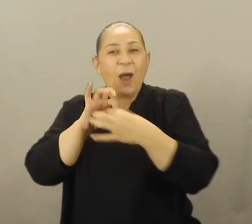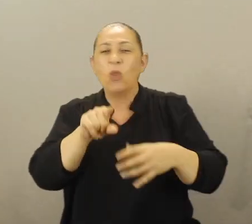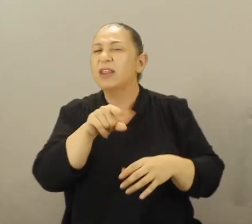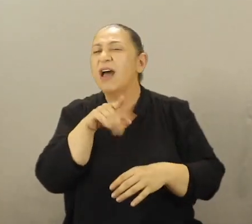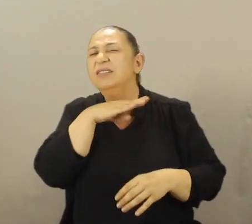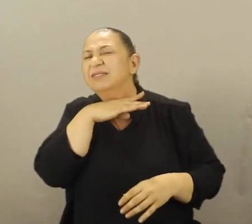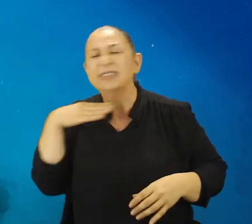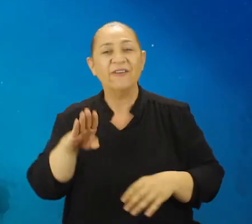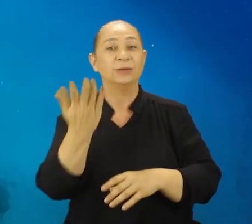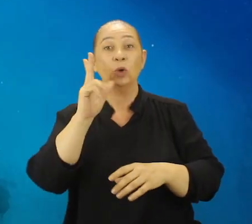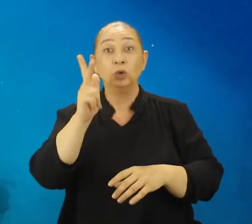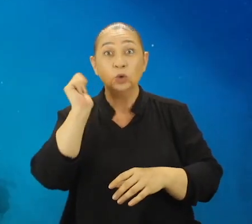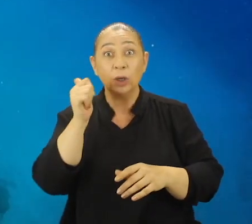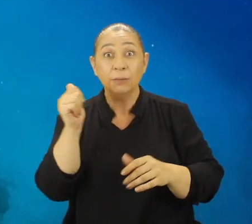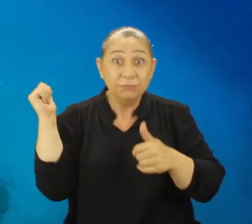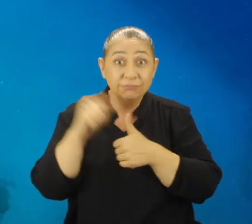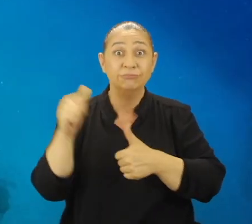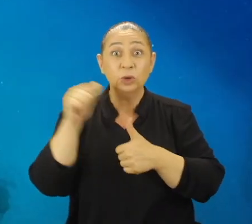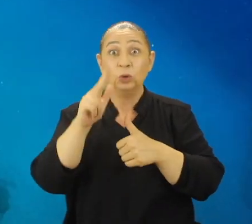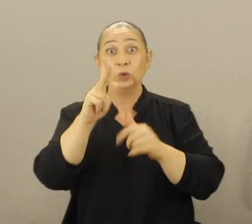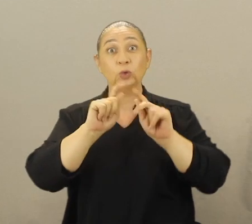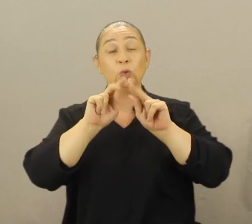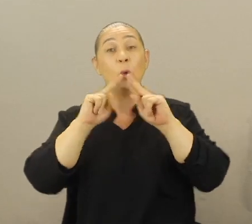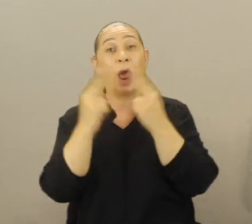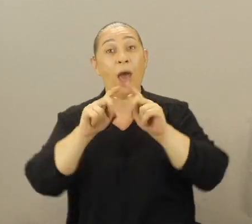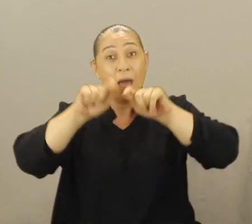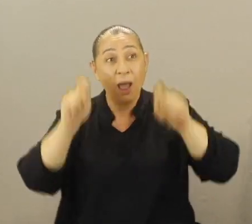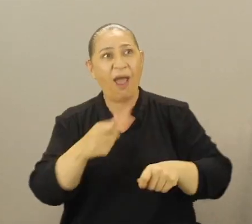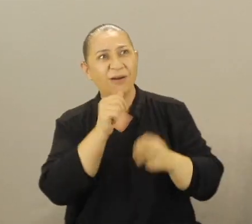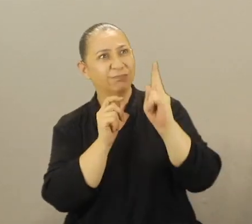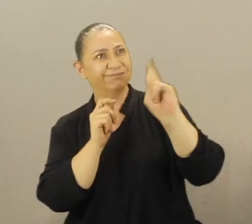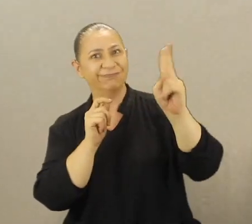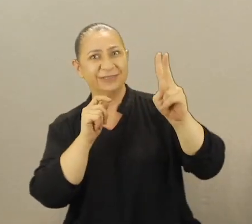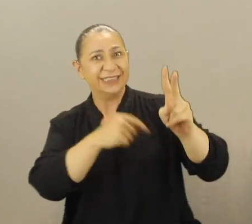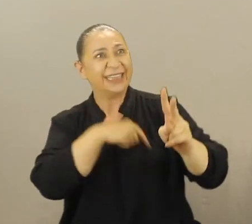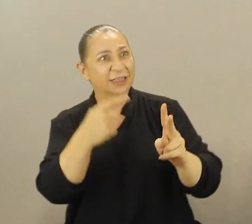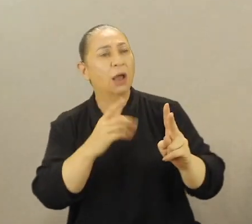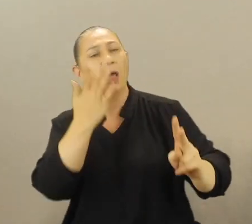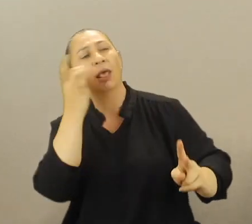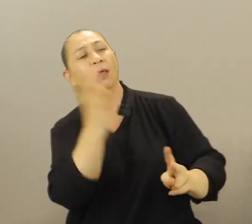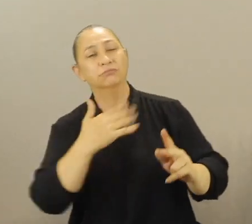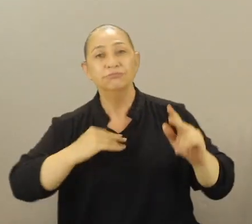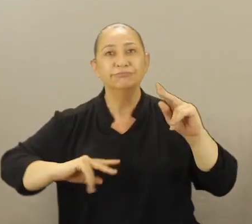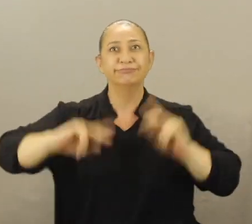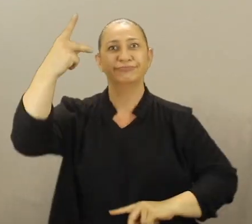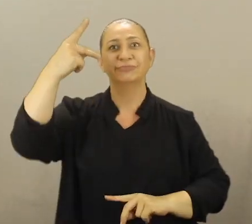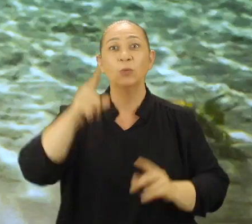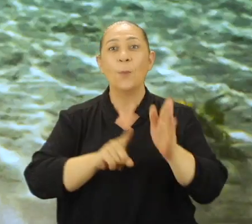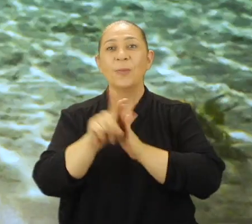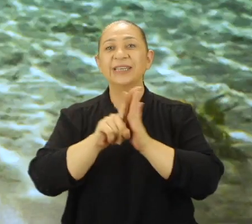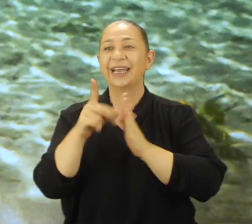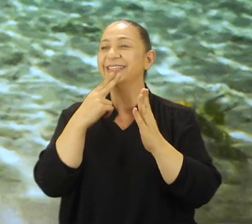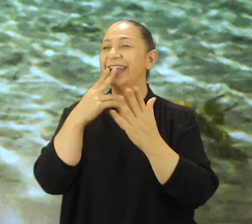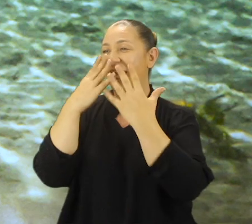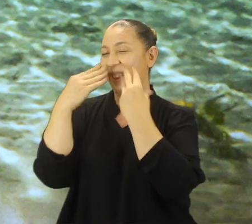asla vazgeçmedim. Üç gün arka arkaya üç dünya rekoru kırdım ve erkekler kategorisindeki dereceyi de geçtim. Bu başarımı